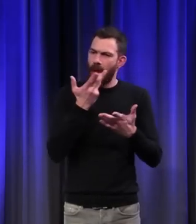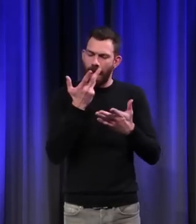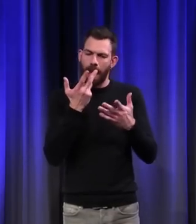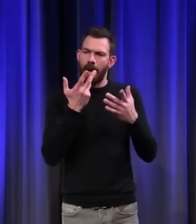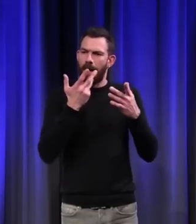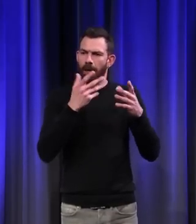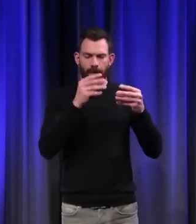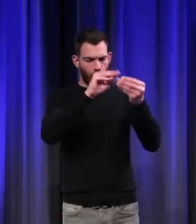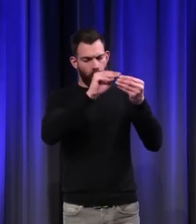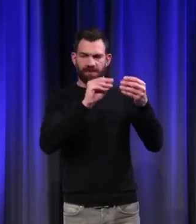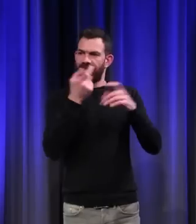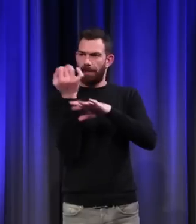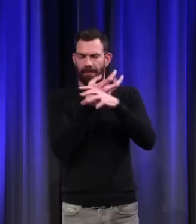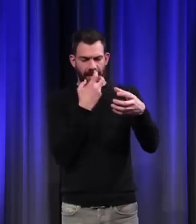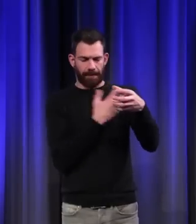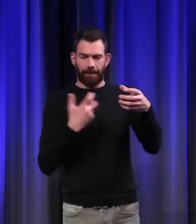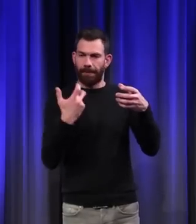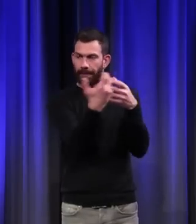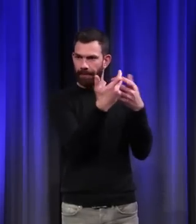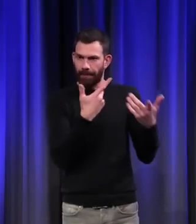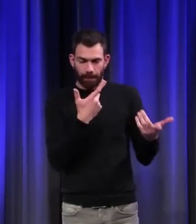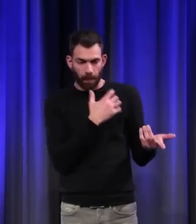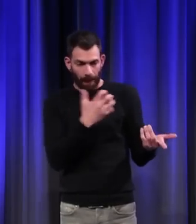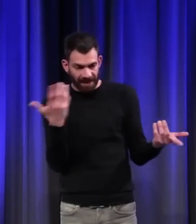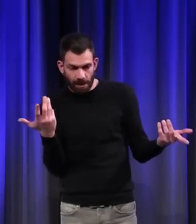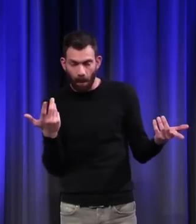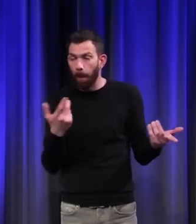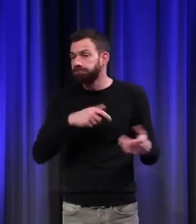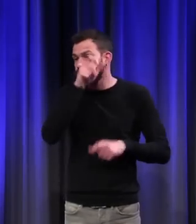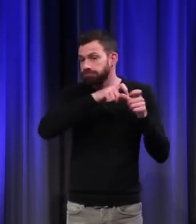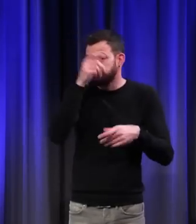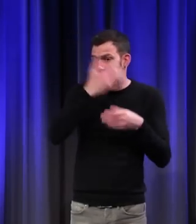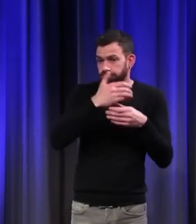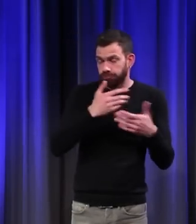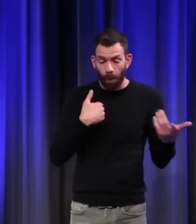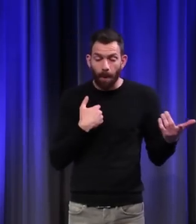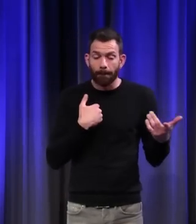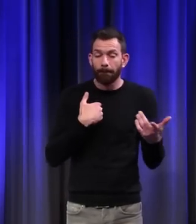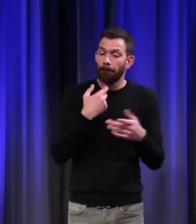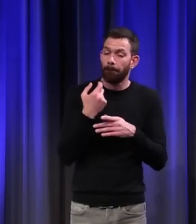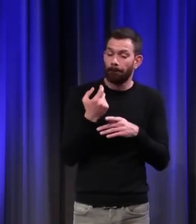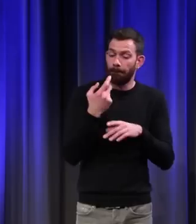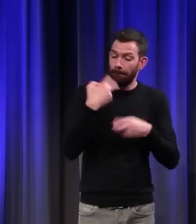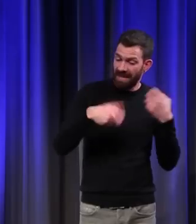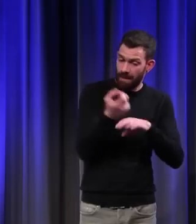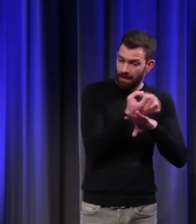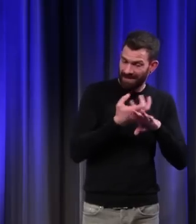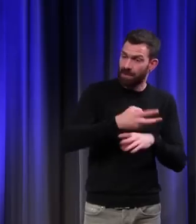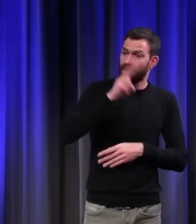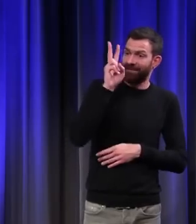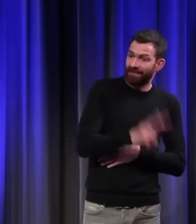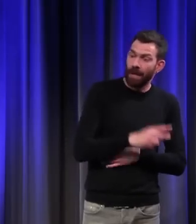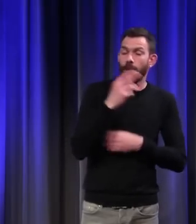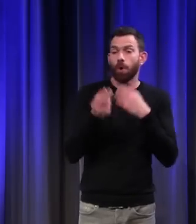pierreries, on s'aperçoit que les médiévaux ne pas tellement de différence entre les véritables pierres précieuses et le vert